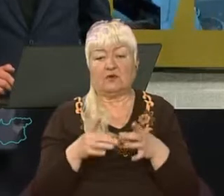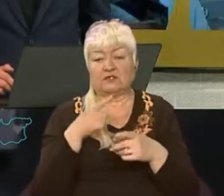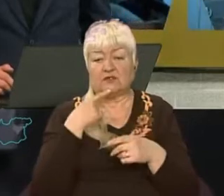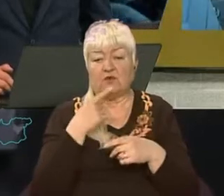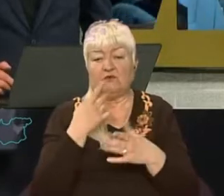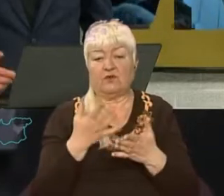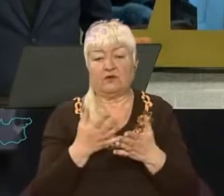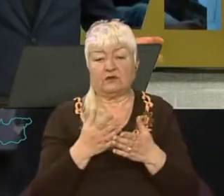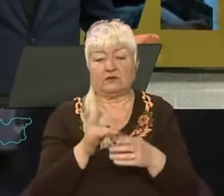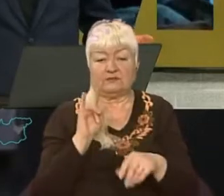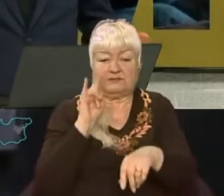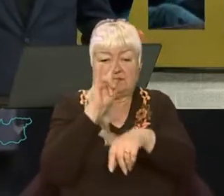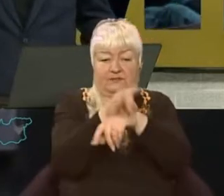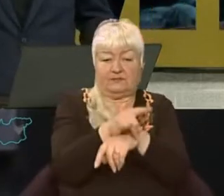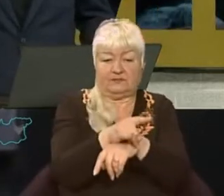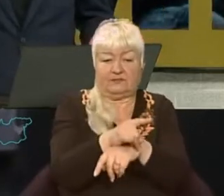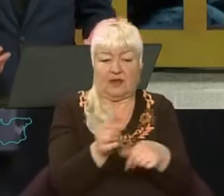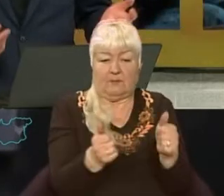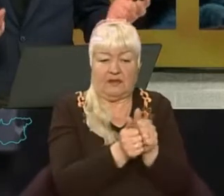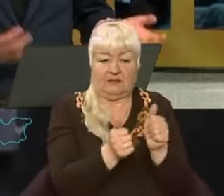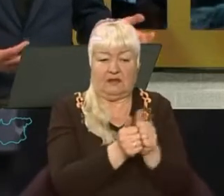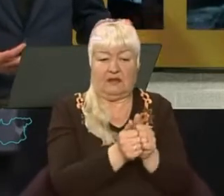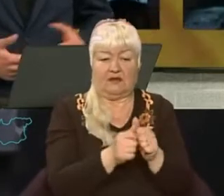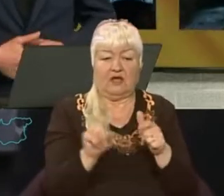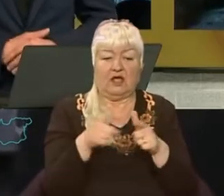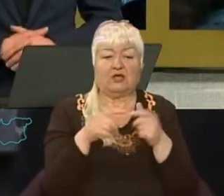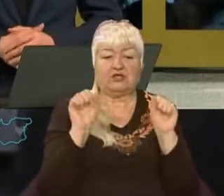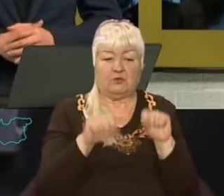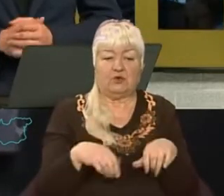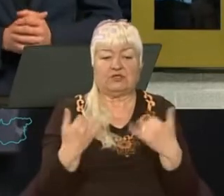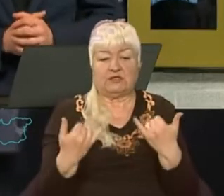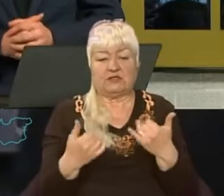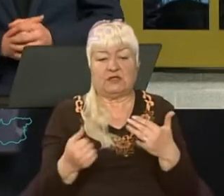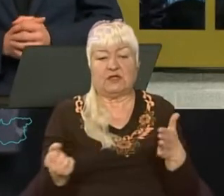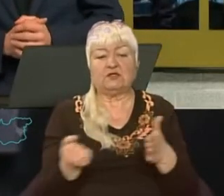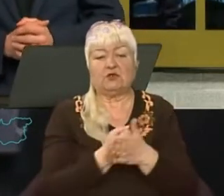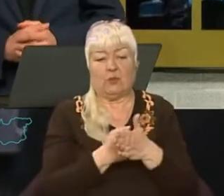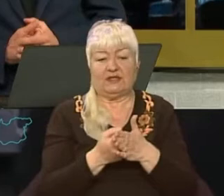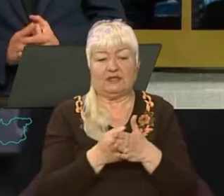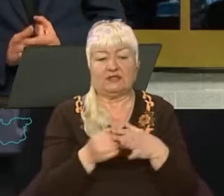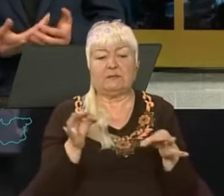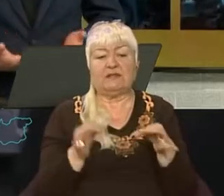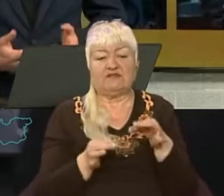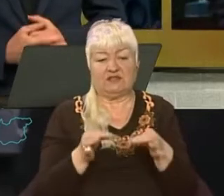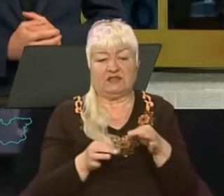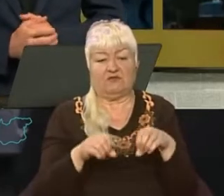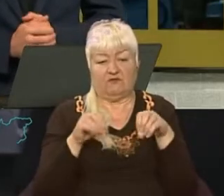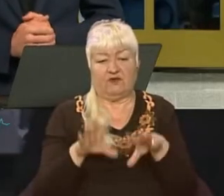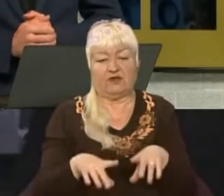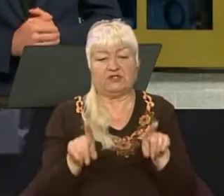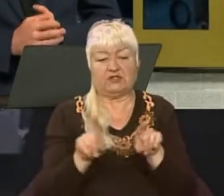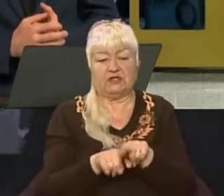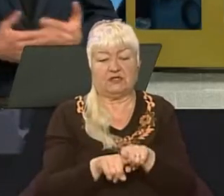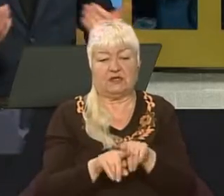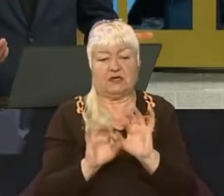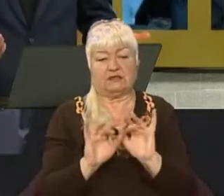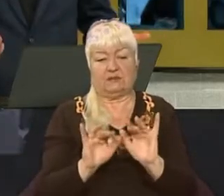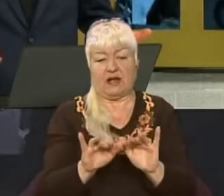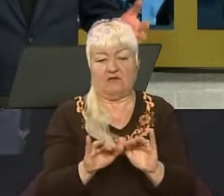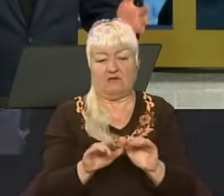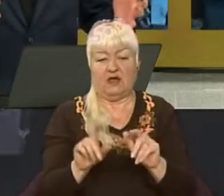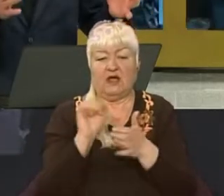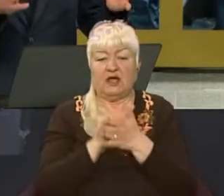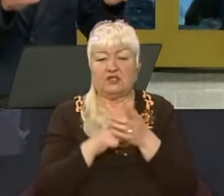народі, кинути партнерів. І чи можна зараз добитися якось справедливості в вирішенні таких карних справ?